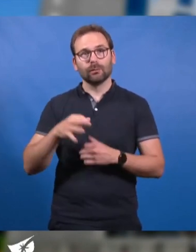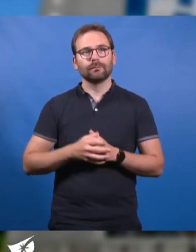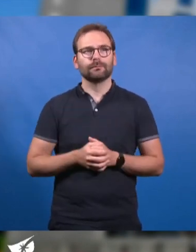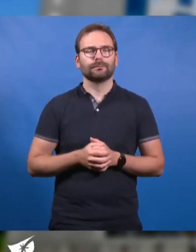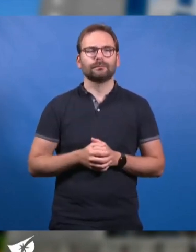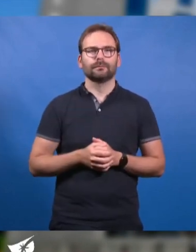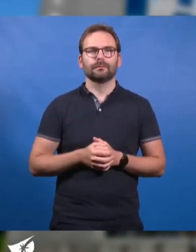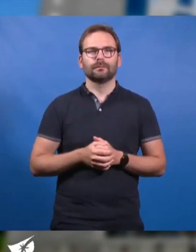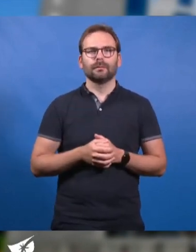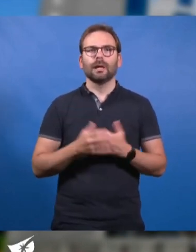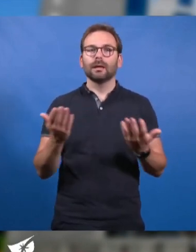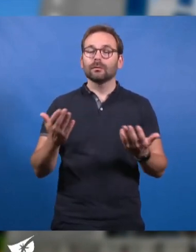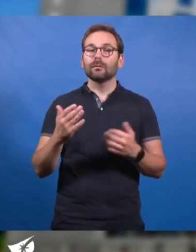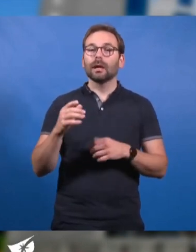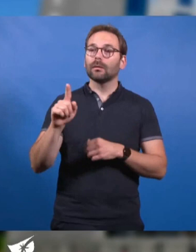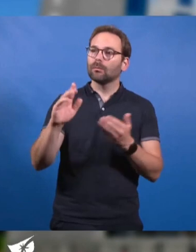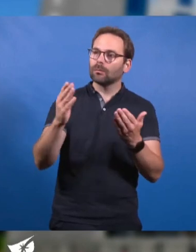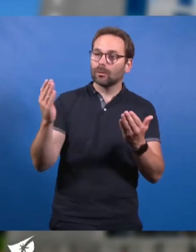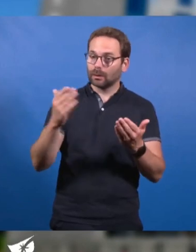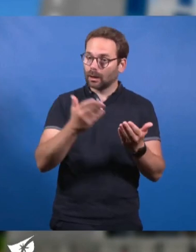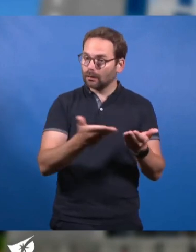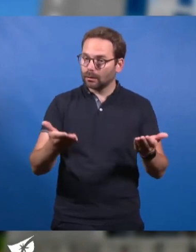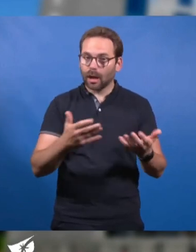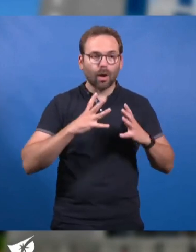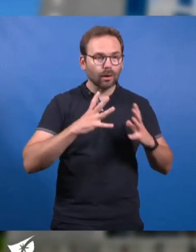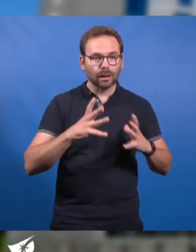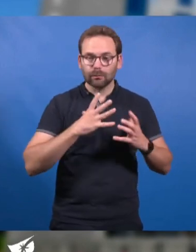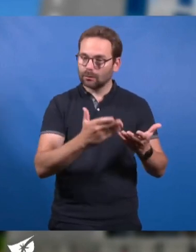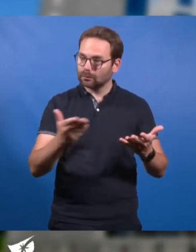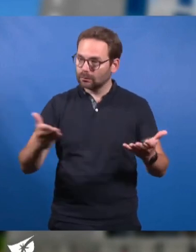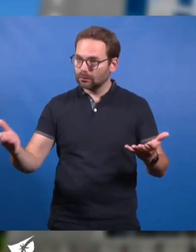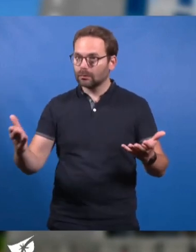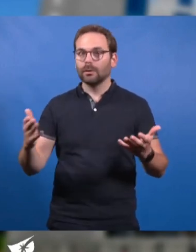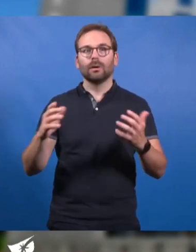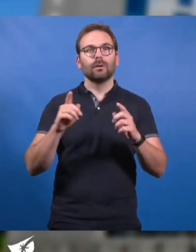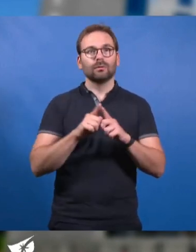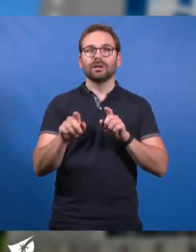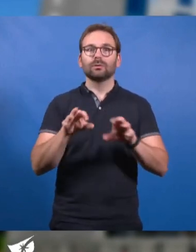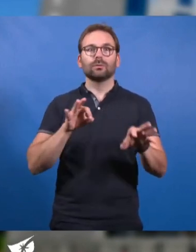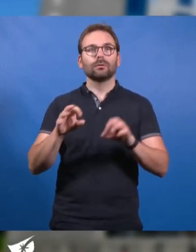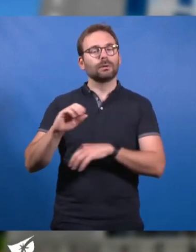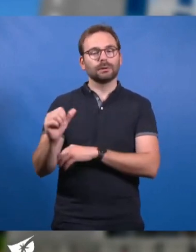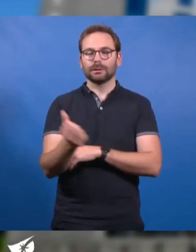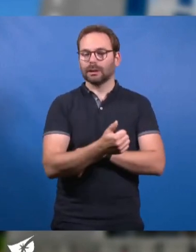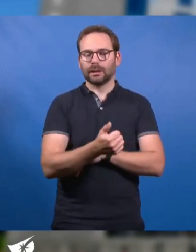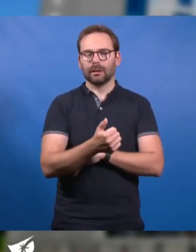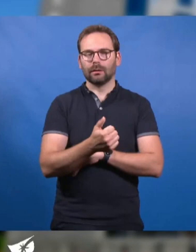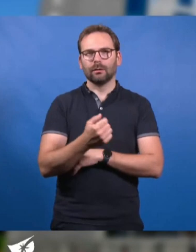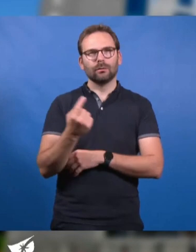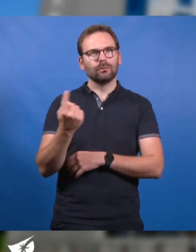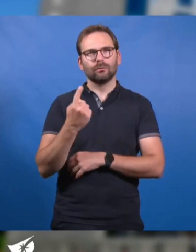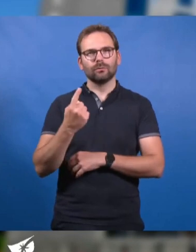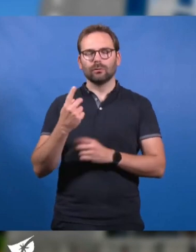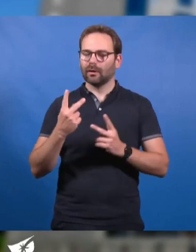Et derrière ces différentes facettes, dans chacun de ses engagements, dans chacun de ses choix, elle était toujours guidée par les